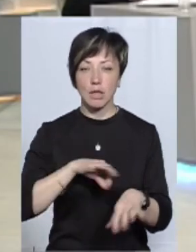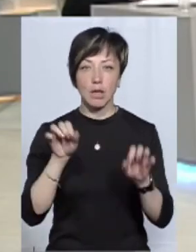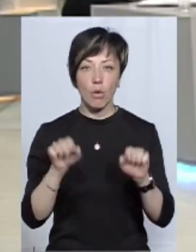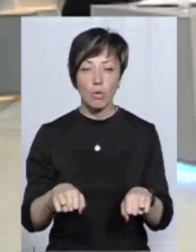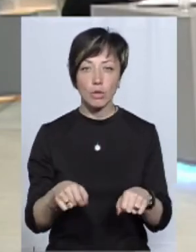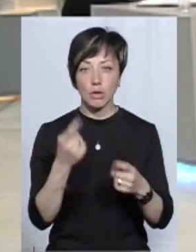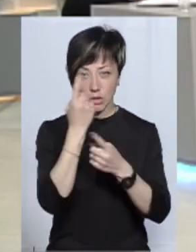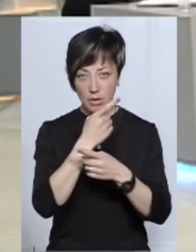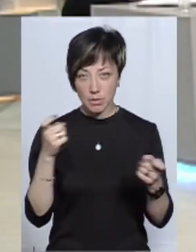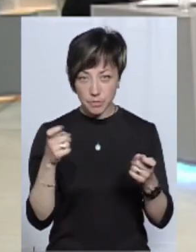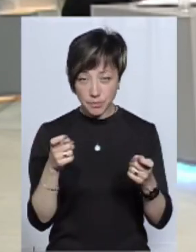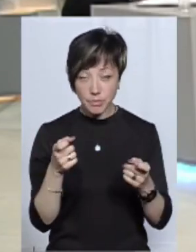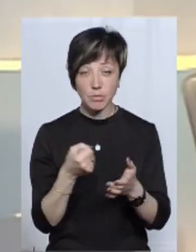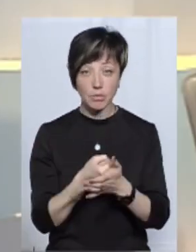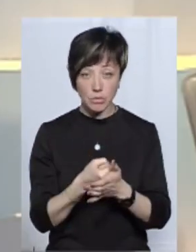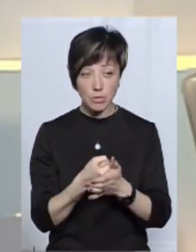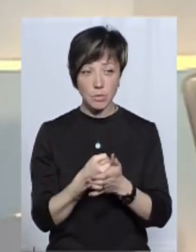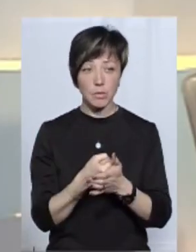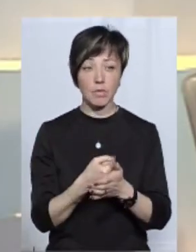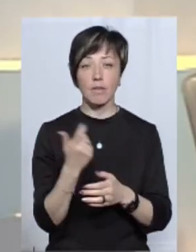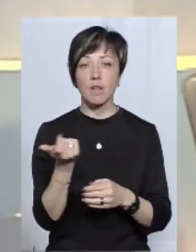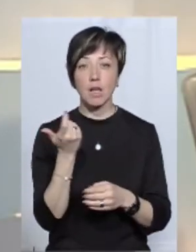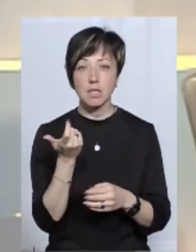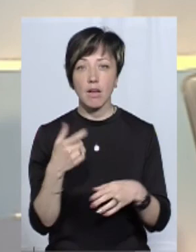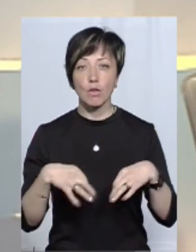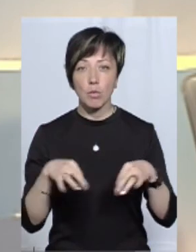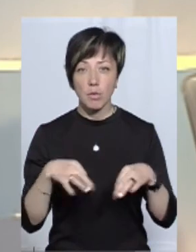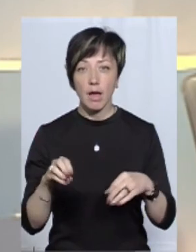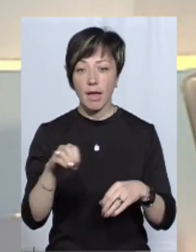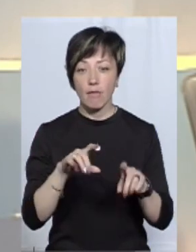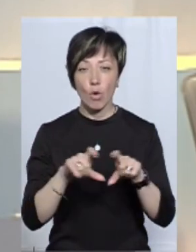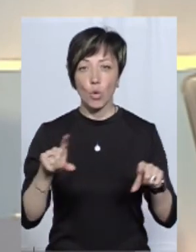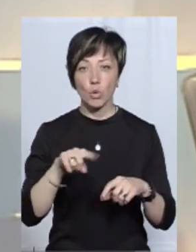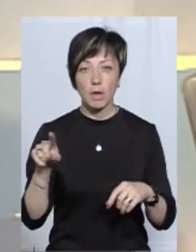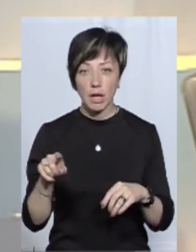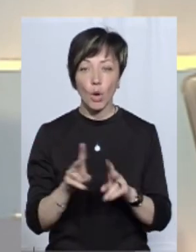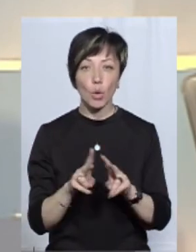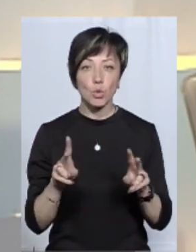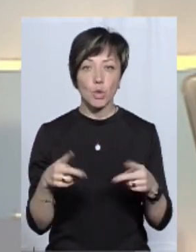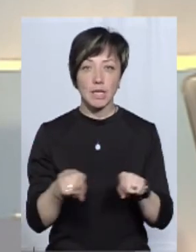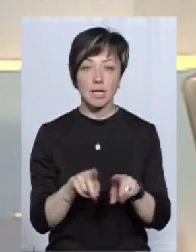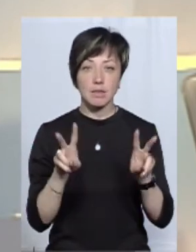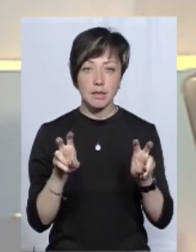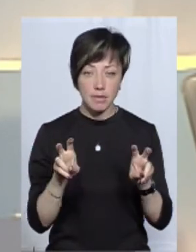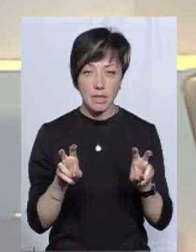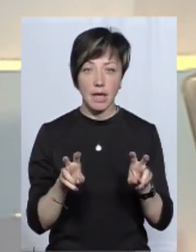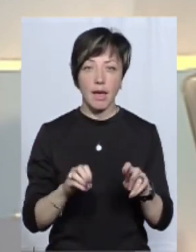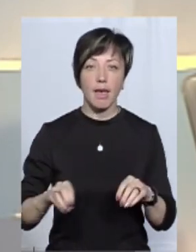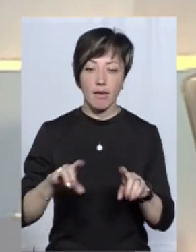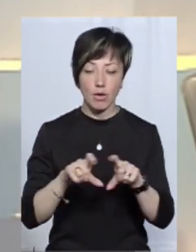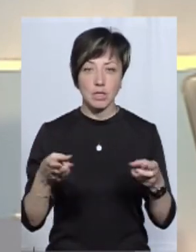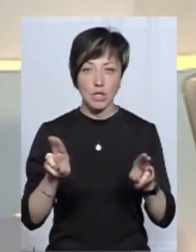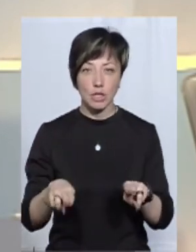нагодою довести до суб'єктів, не до суб'єктів, а до власників автомобілів з євро-номерами, тих, хто так звані євробляхи,